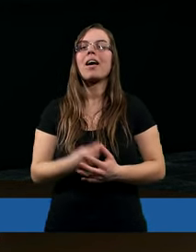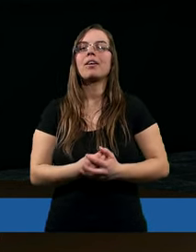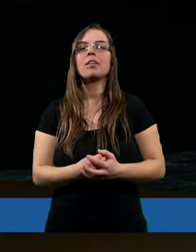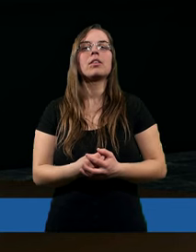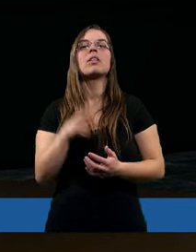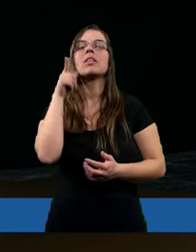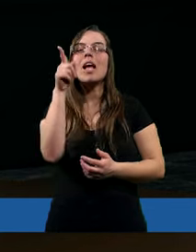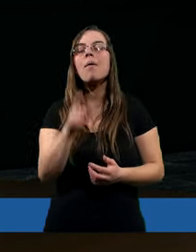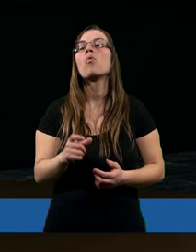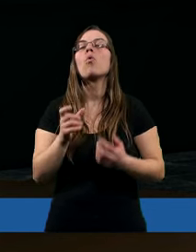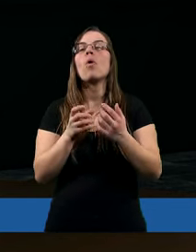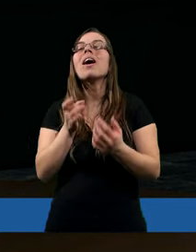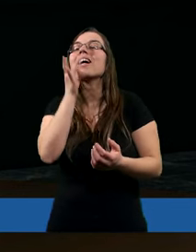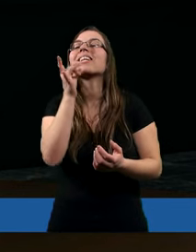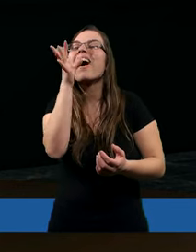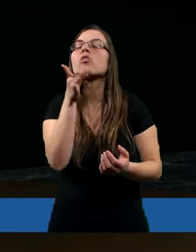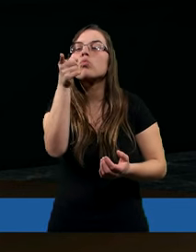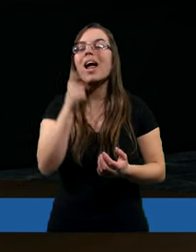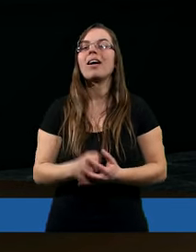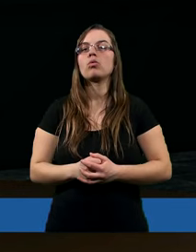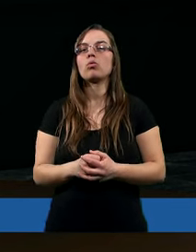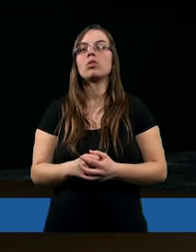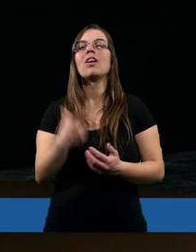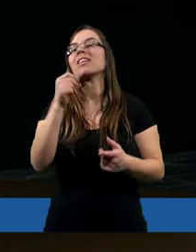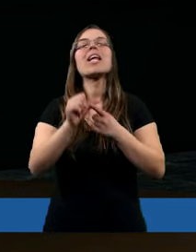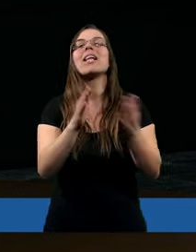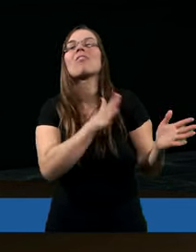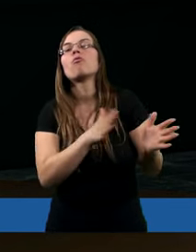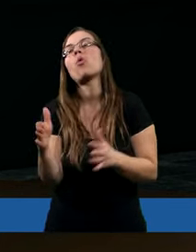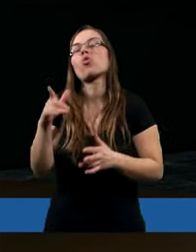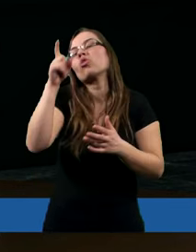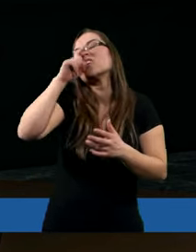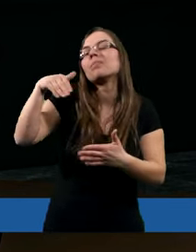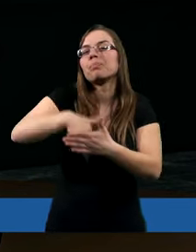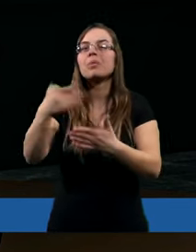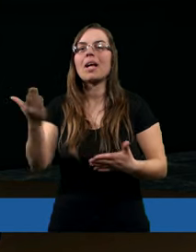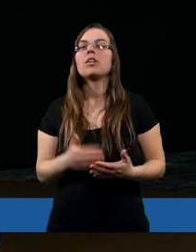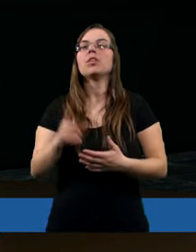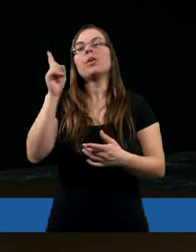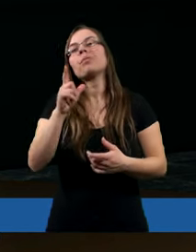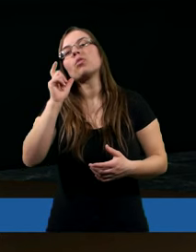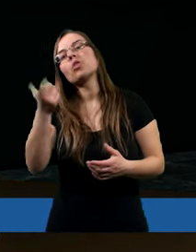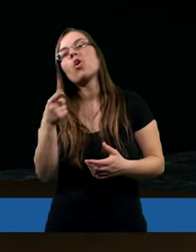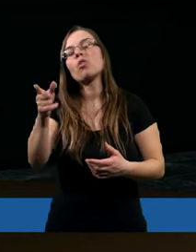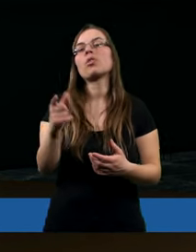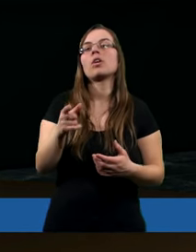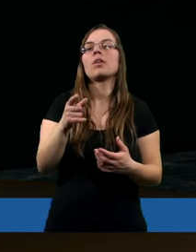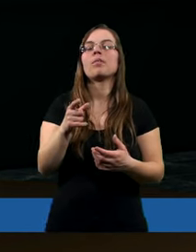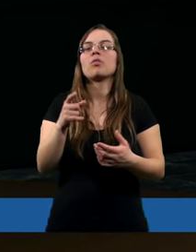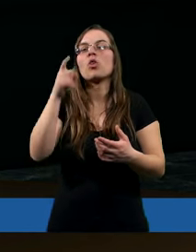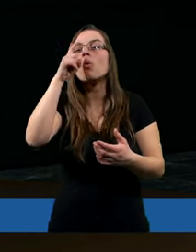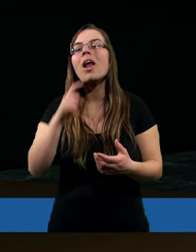Jemu zarzucają że nie jest w porządku, że czyni coś mocą